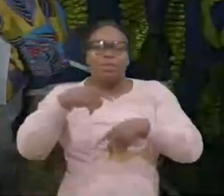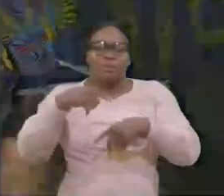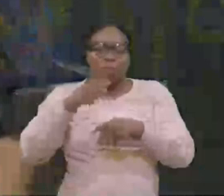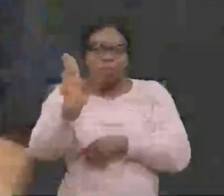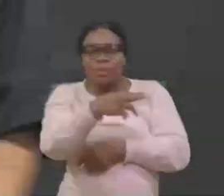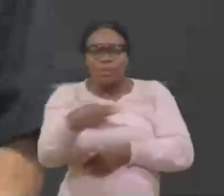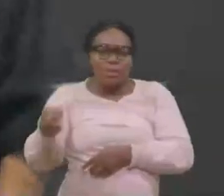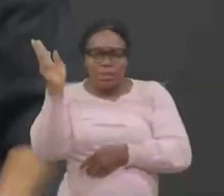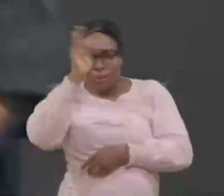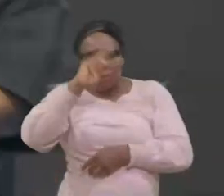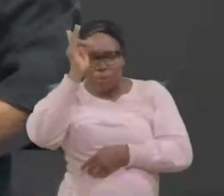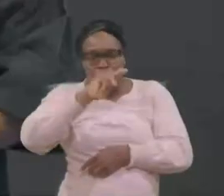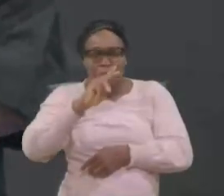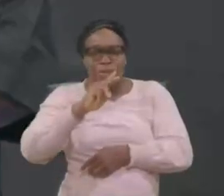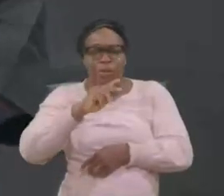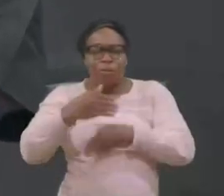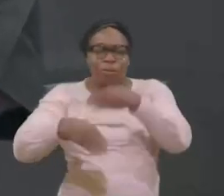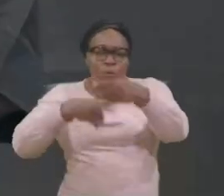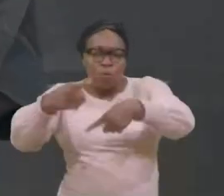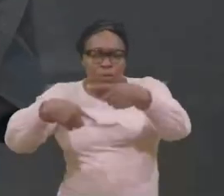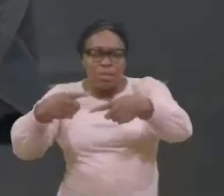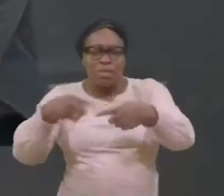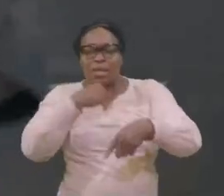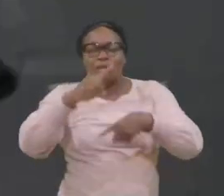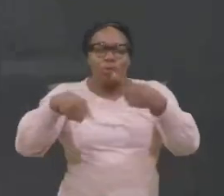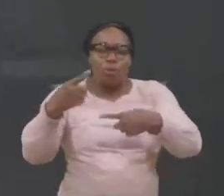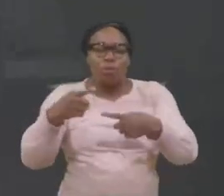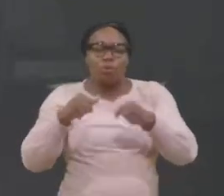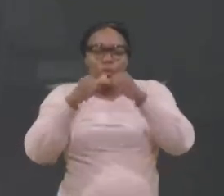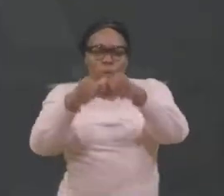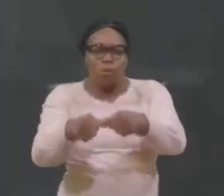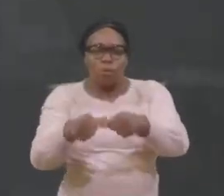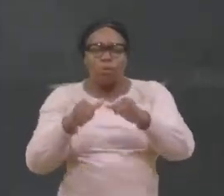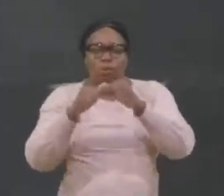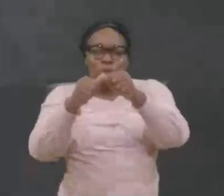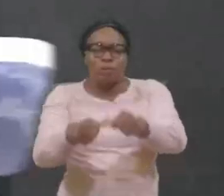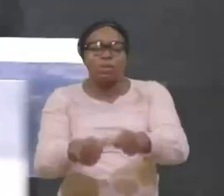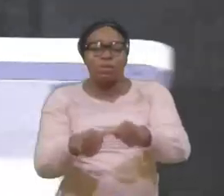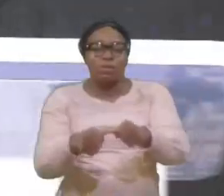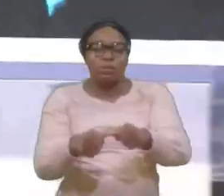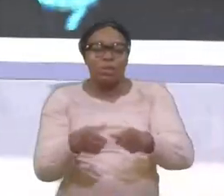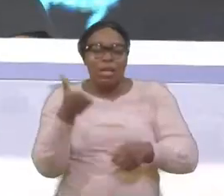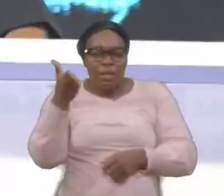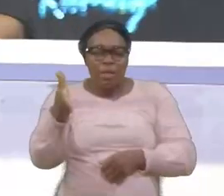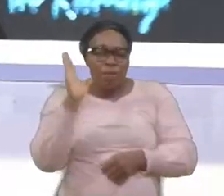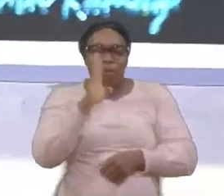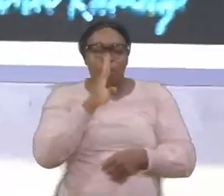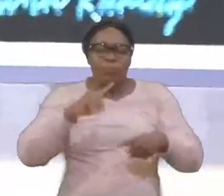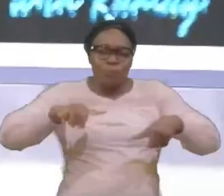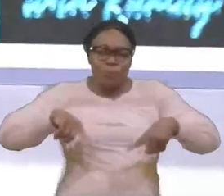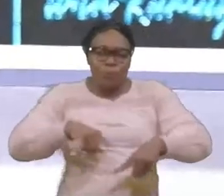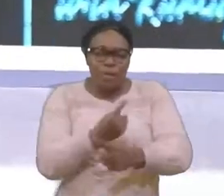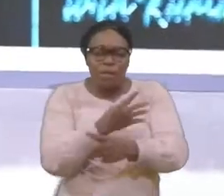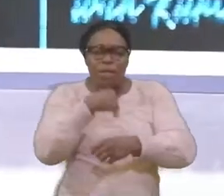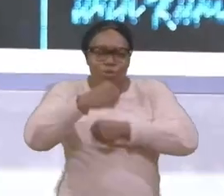aussi longtemps que l'agitation l'insouciant de ta vie continue il y aura la douleur il y la